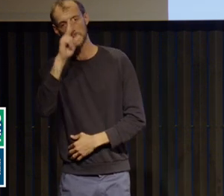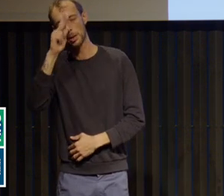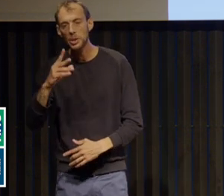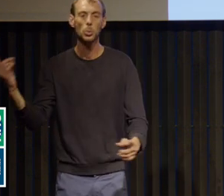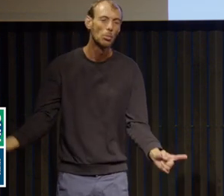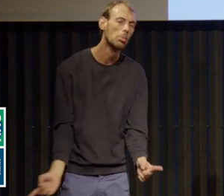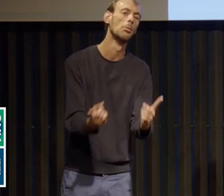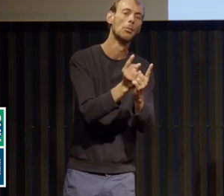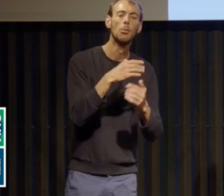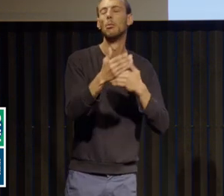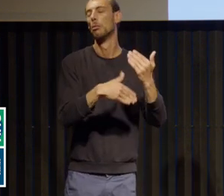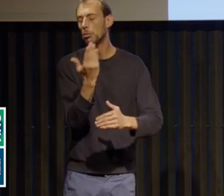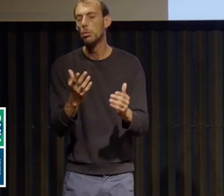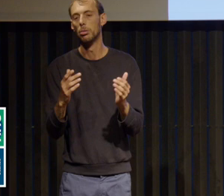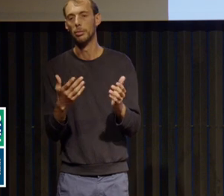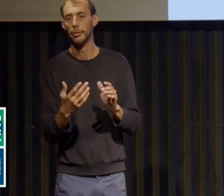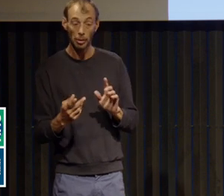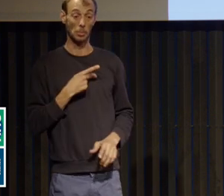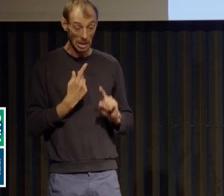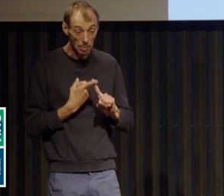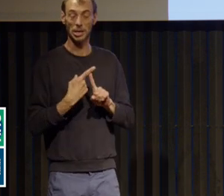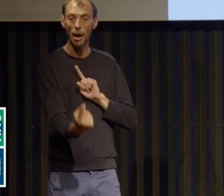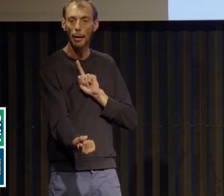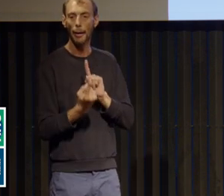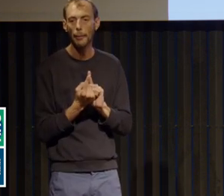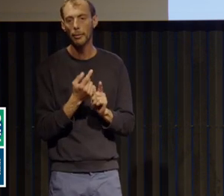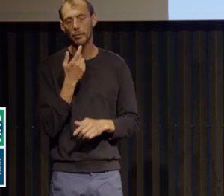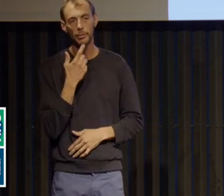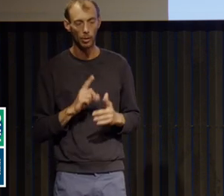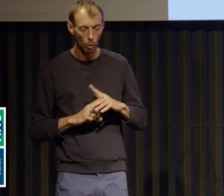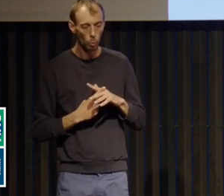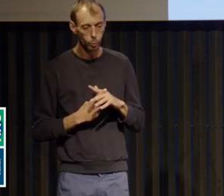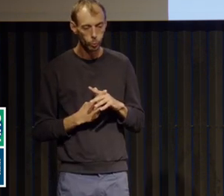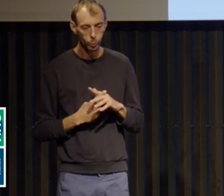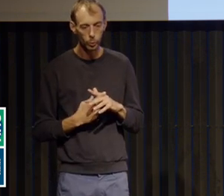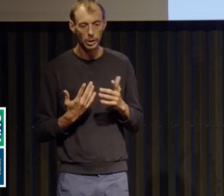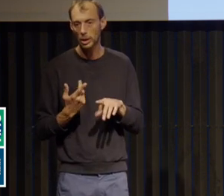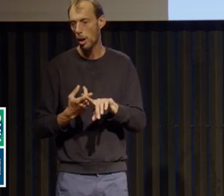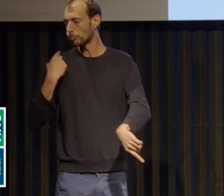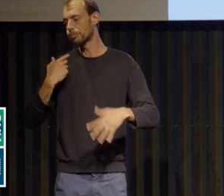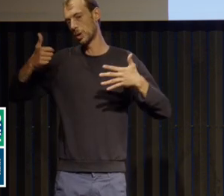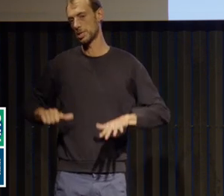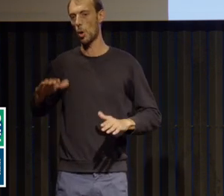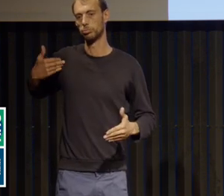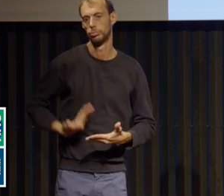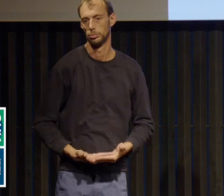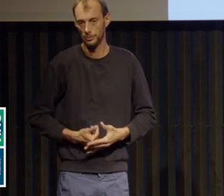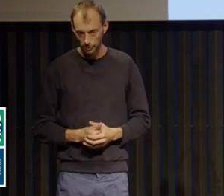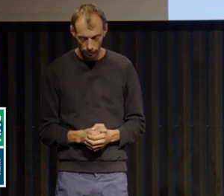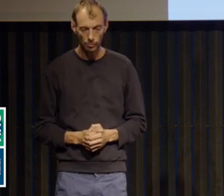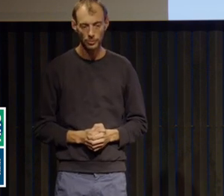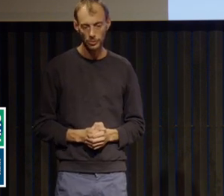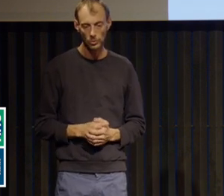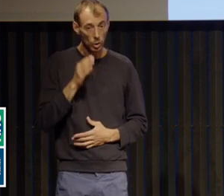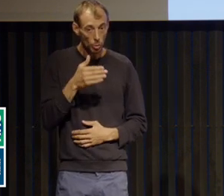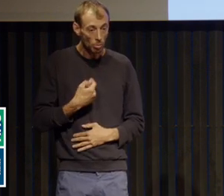spécialisé, il faut à peu près six mois. Donc, on n'est pas surpris, sachant ça, enfin, on n pas surpris, en tout